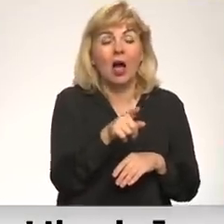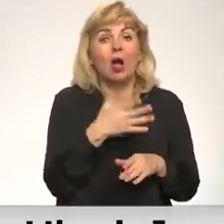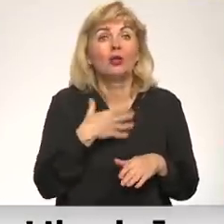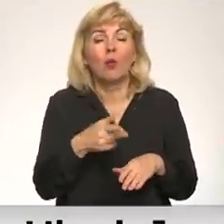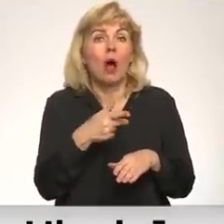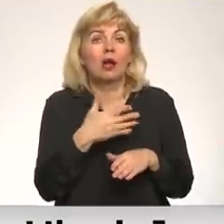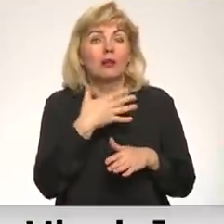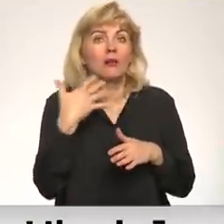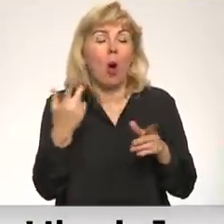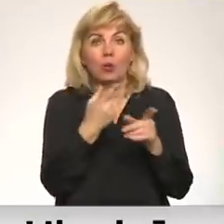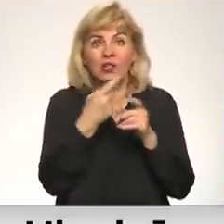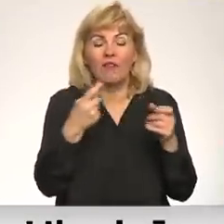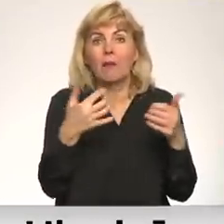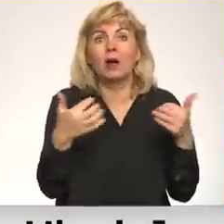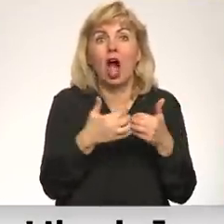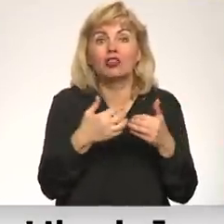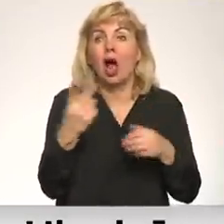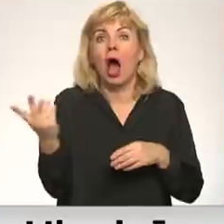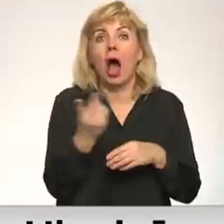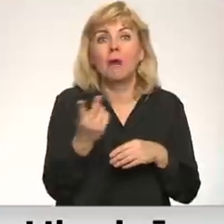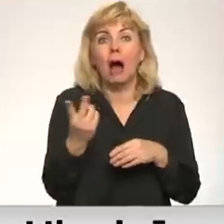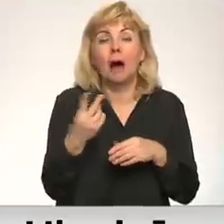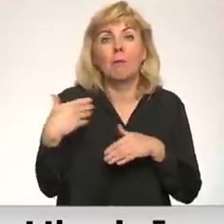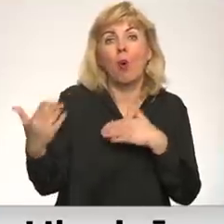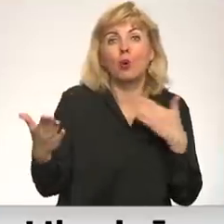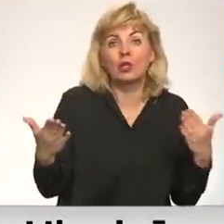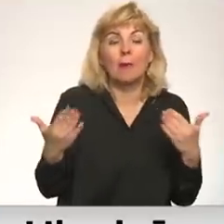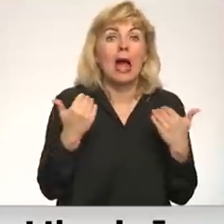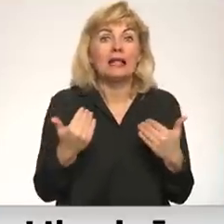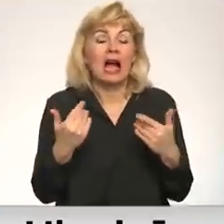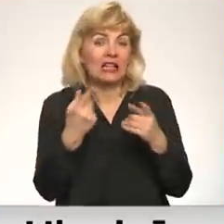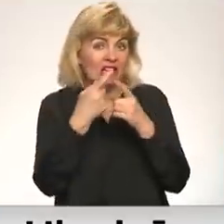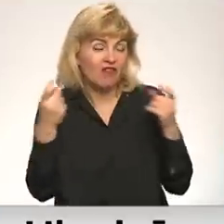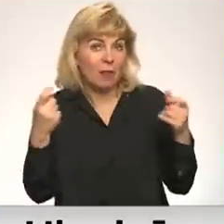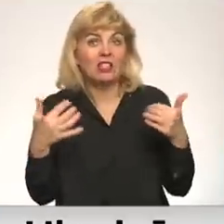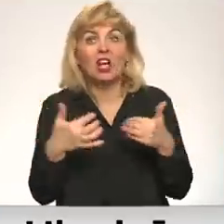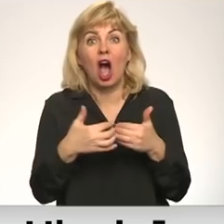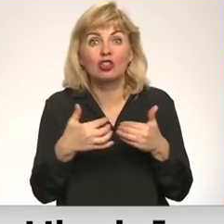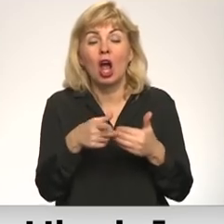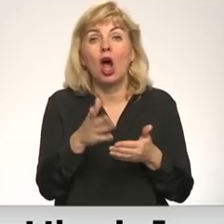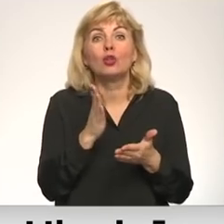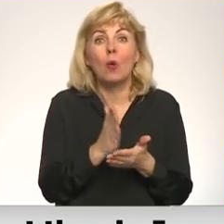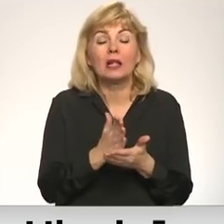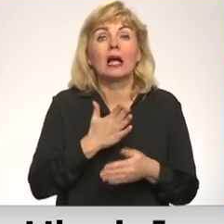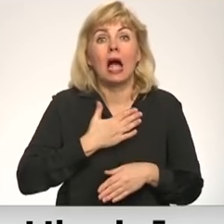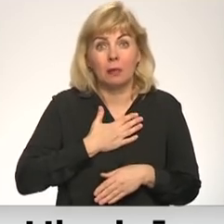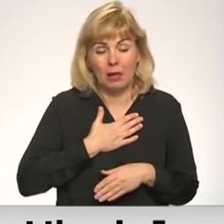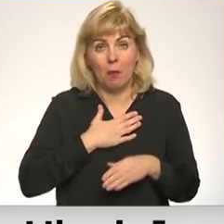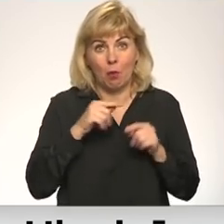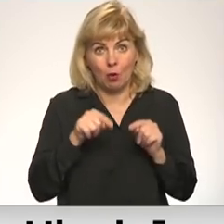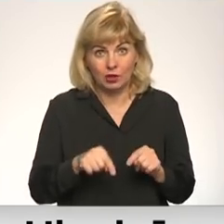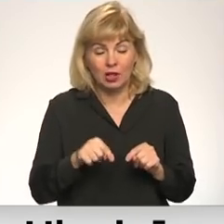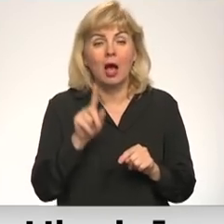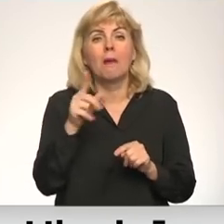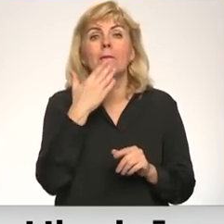informācijas karšs ar pabām pusēm. Un šobrīd mēs redzam, ka šis informācijas karšs faktiski notiek arī pie mums. Un